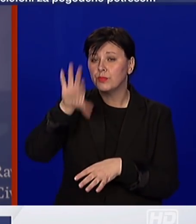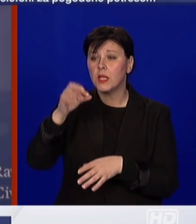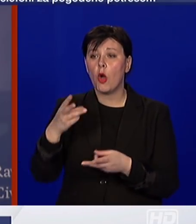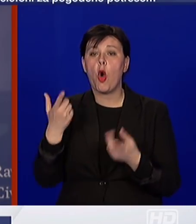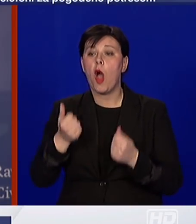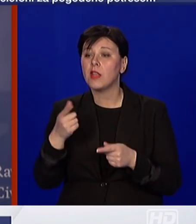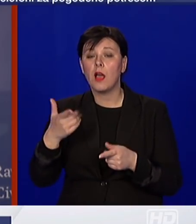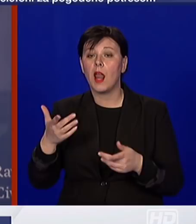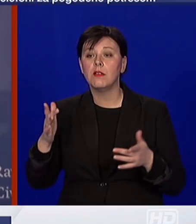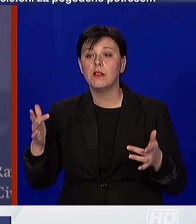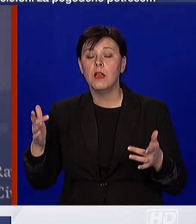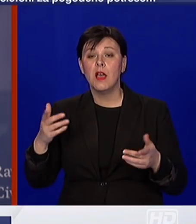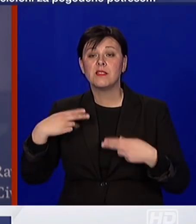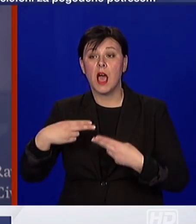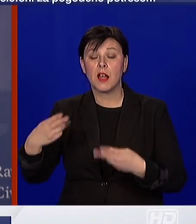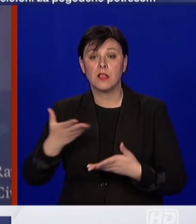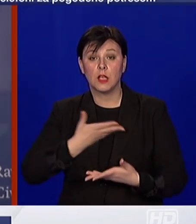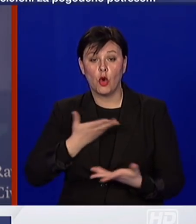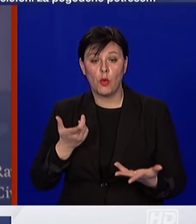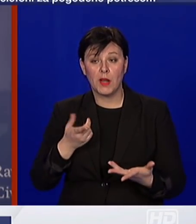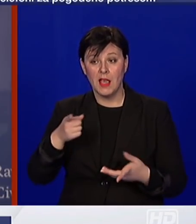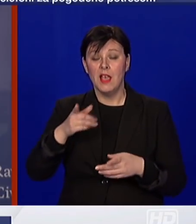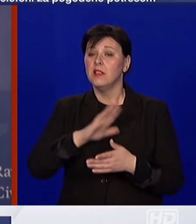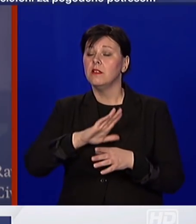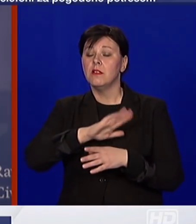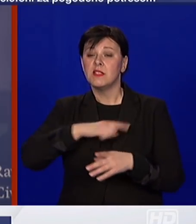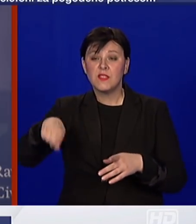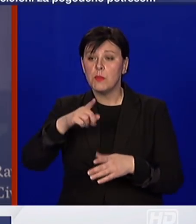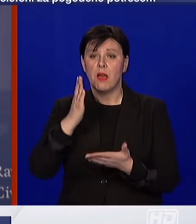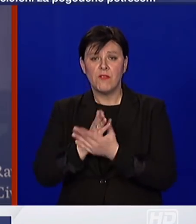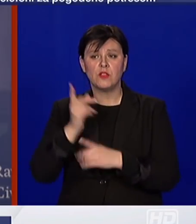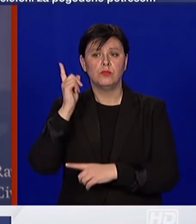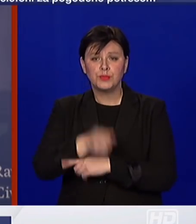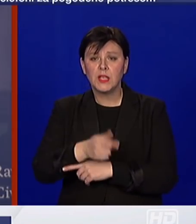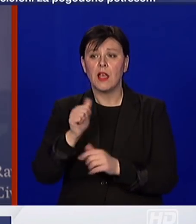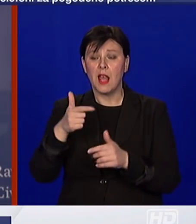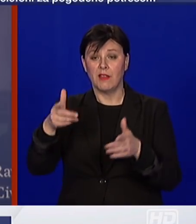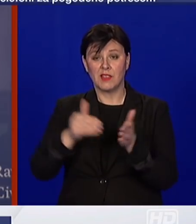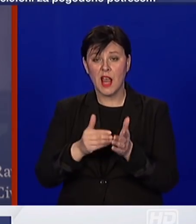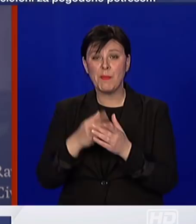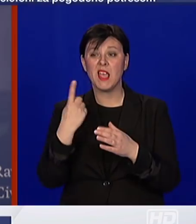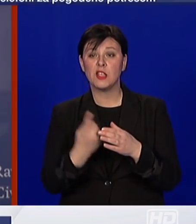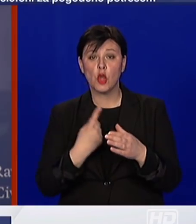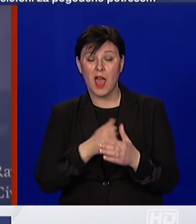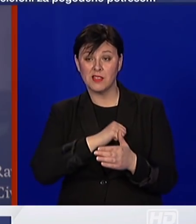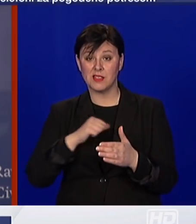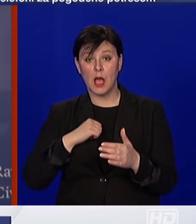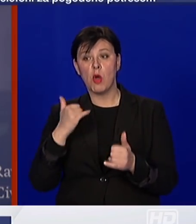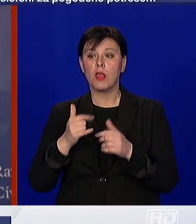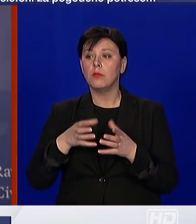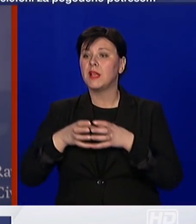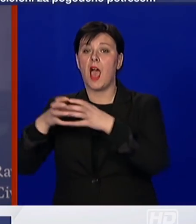klasificirani po tome da li trebaju u samoizolaciju ili trebaju u izolaciju ili